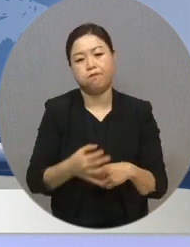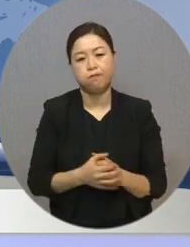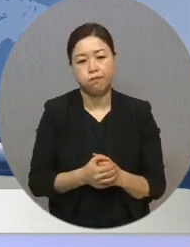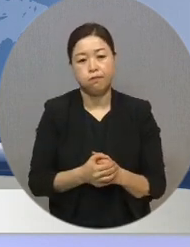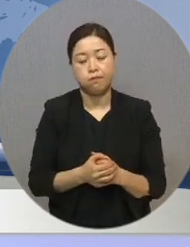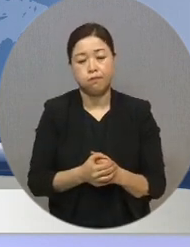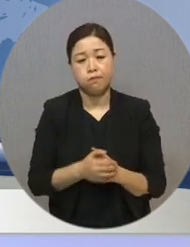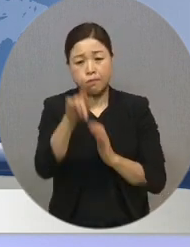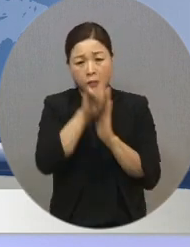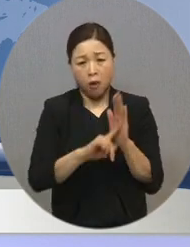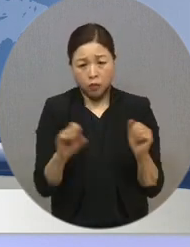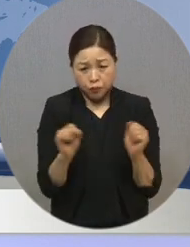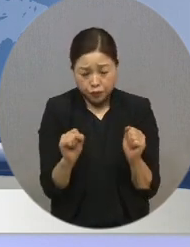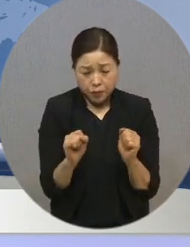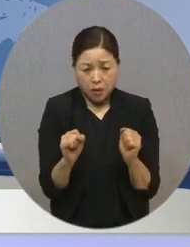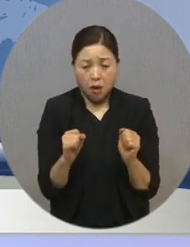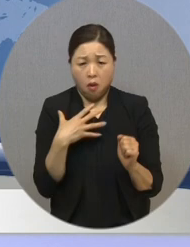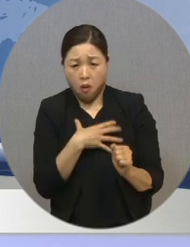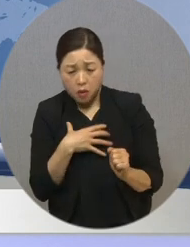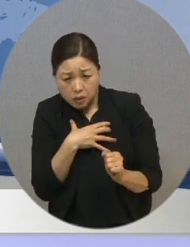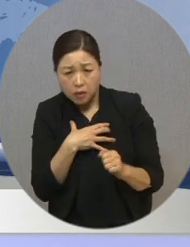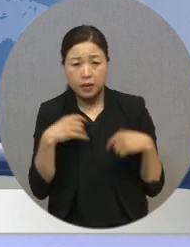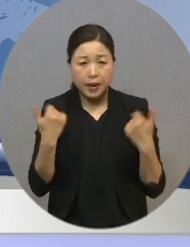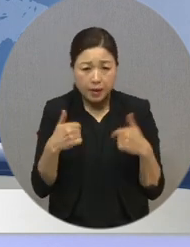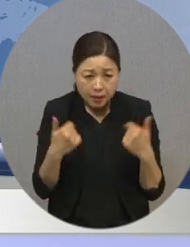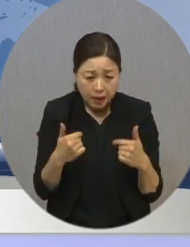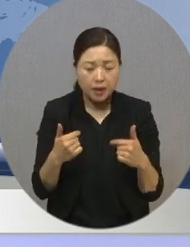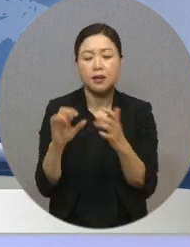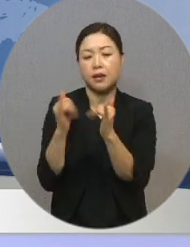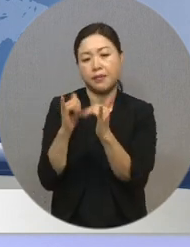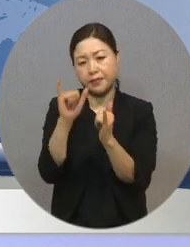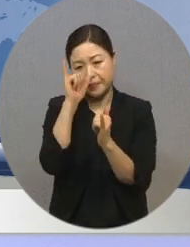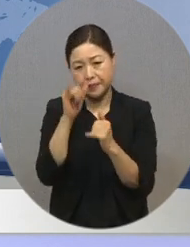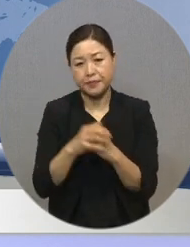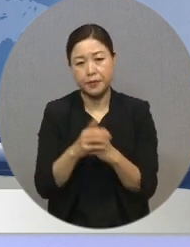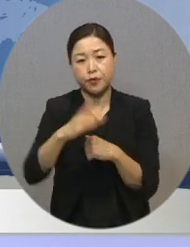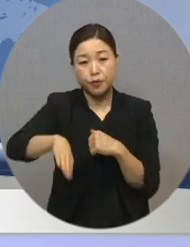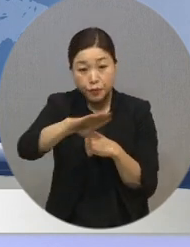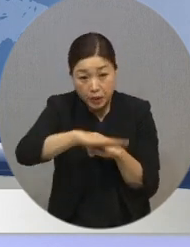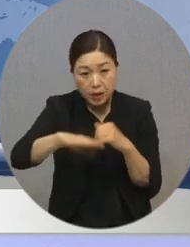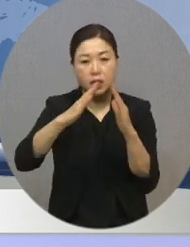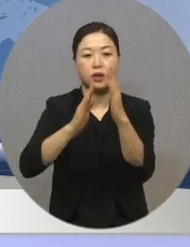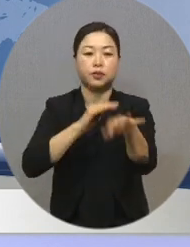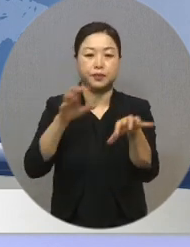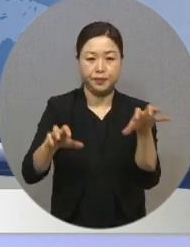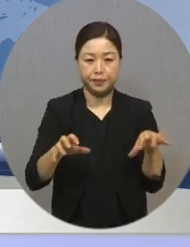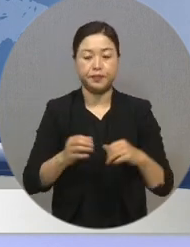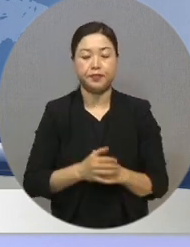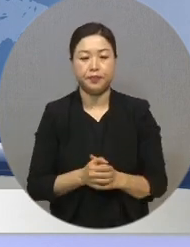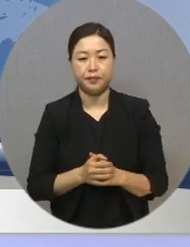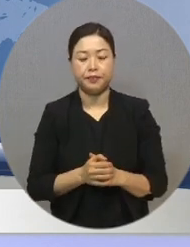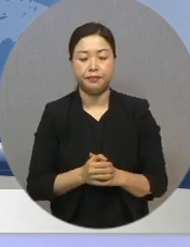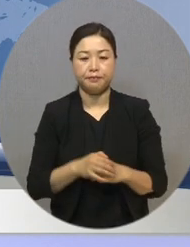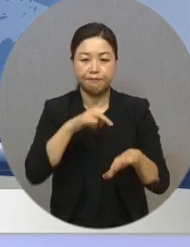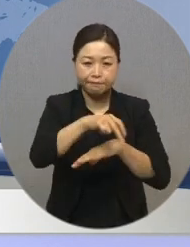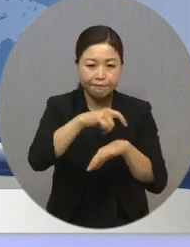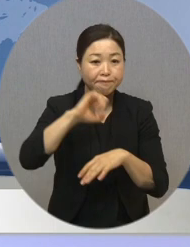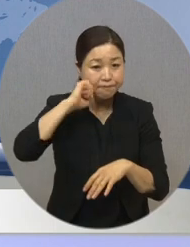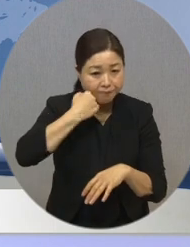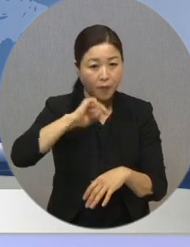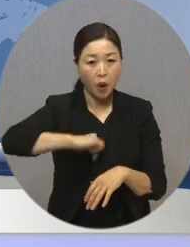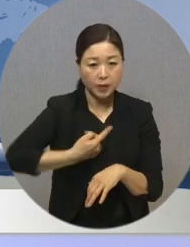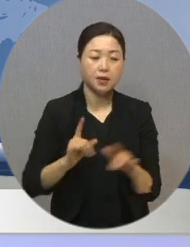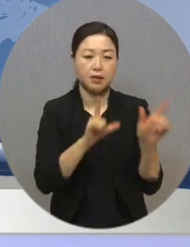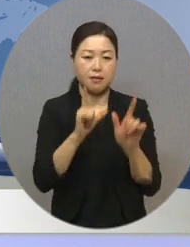더욱이 날이 추워지면 걱정부터 앞서는 이들이 있습니다. 우리의 이웃들입니다. 거동이 불편한 홀로